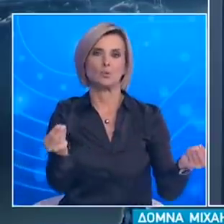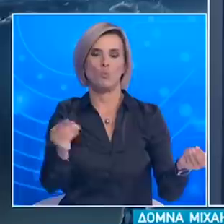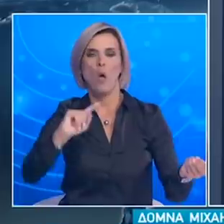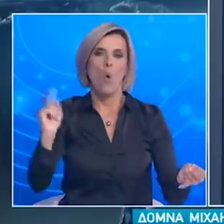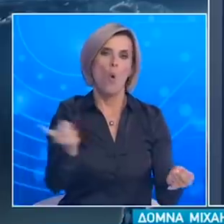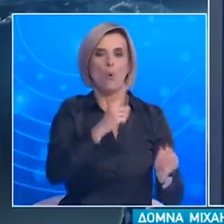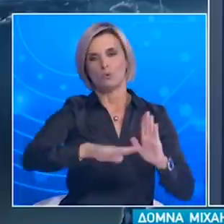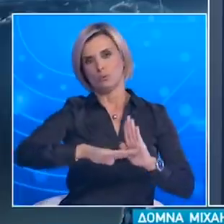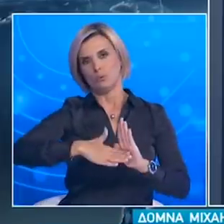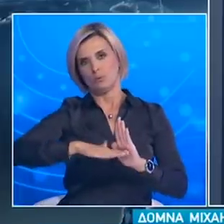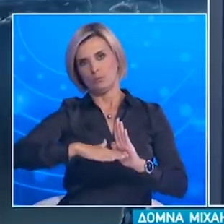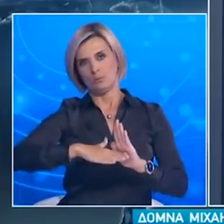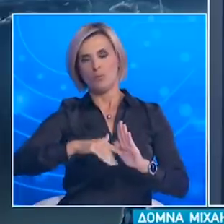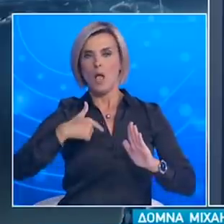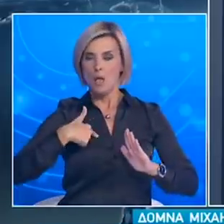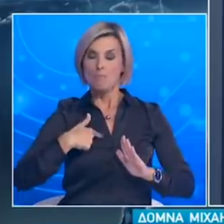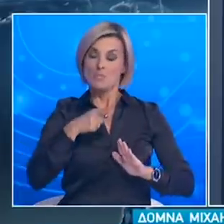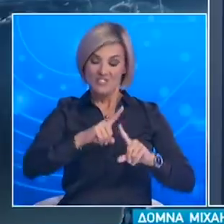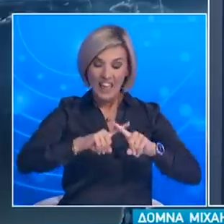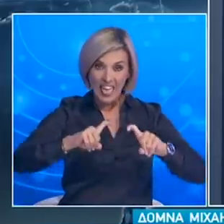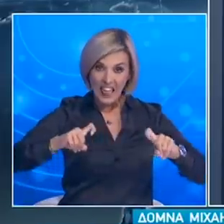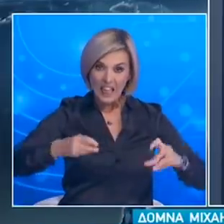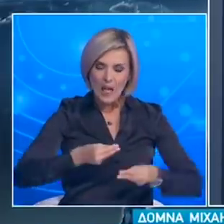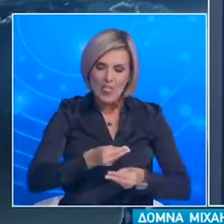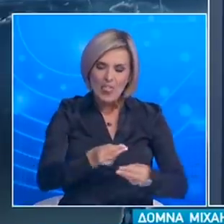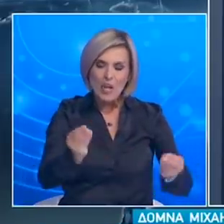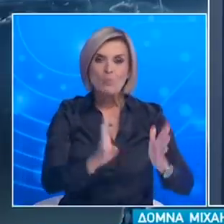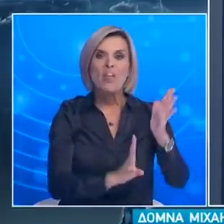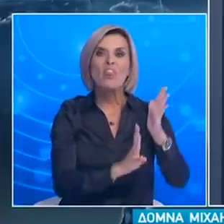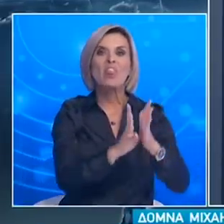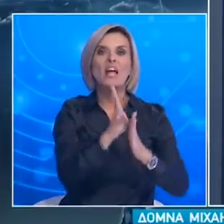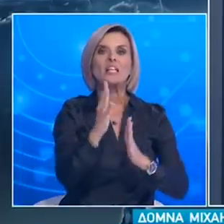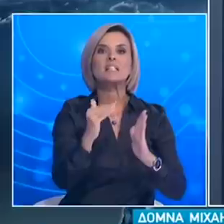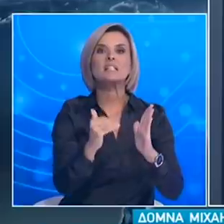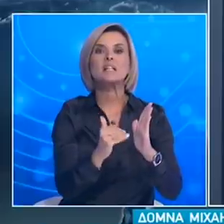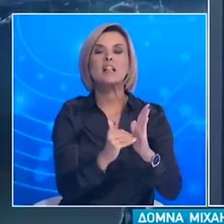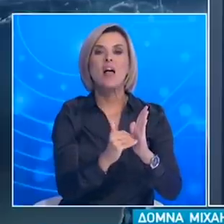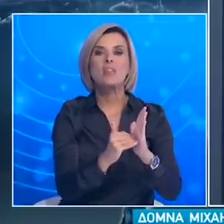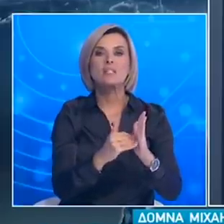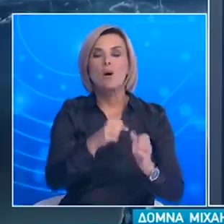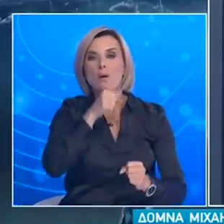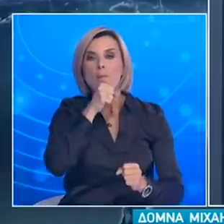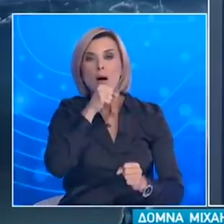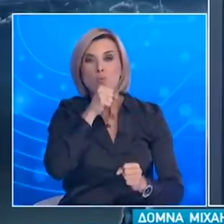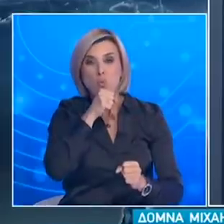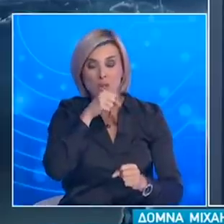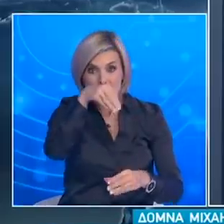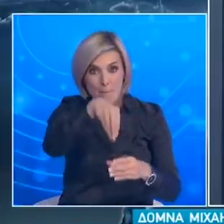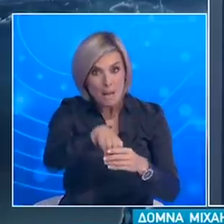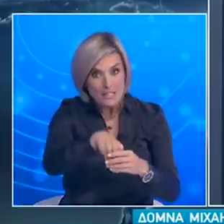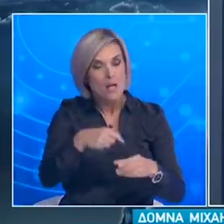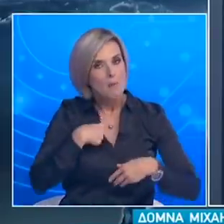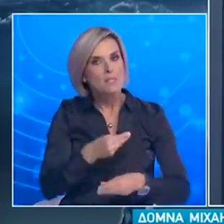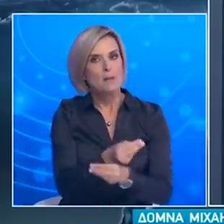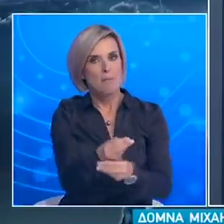εργαζομένους Έτσι θα παρέχουμε αυτό το υλικό σε περισσότερο από 14.000 φιλοξενούμενους και περισσότερους από 6.000 εργαζομένους